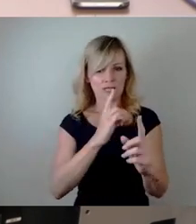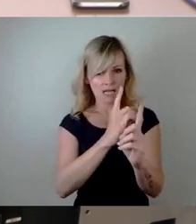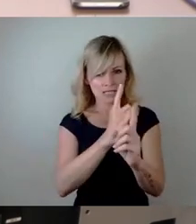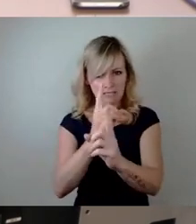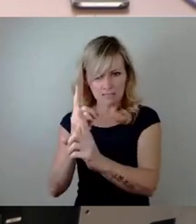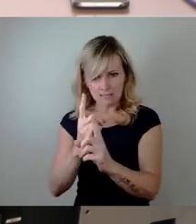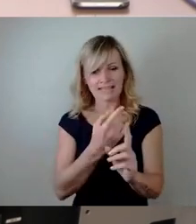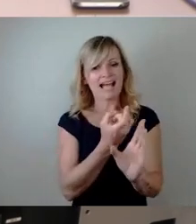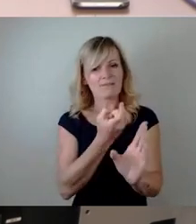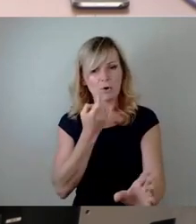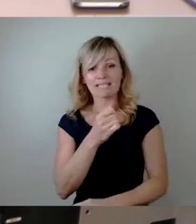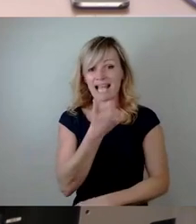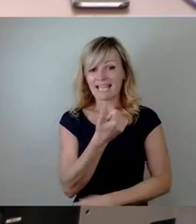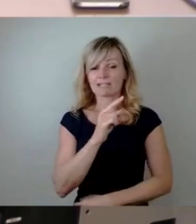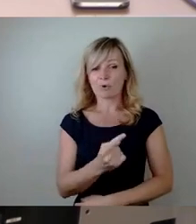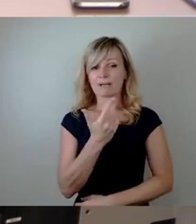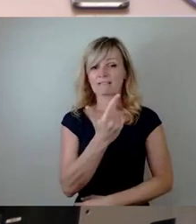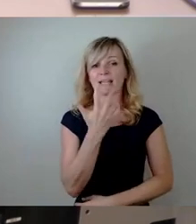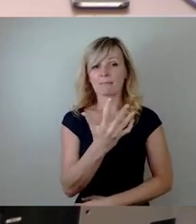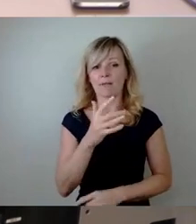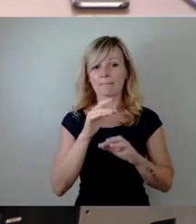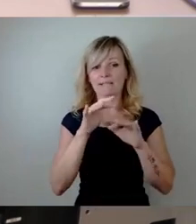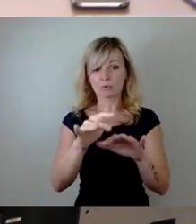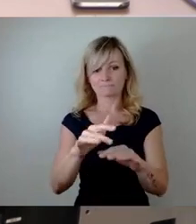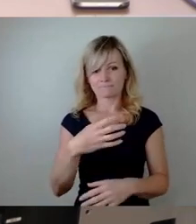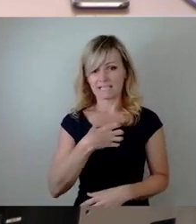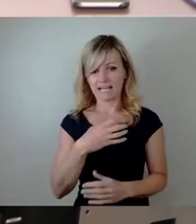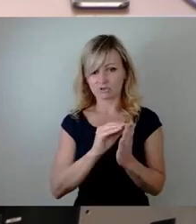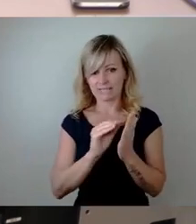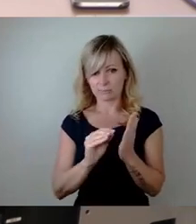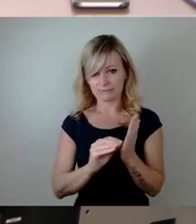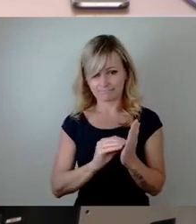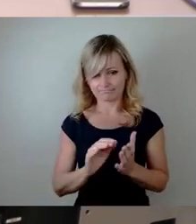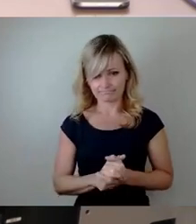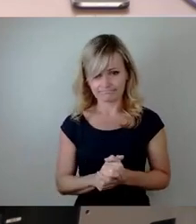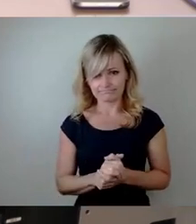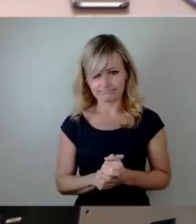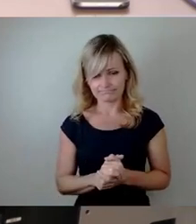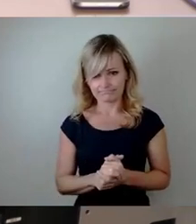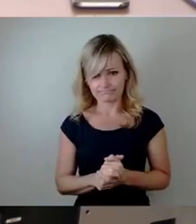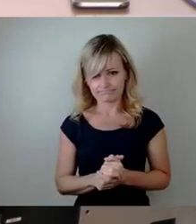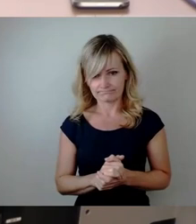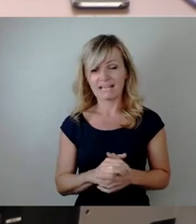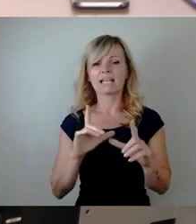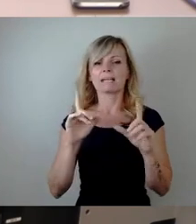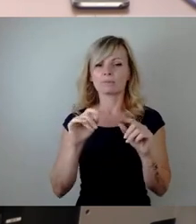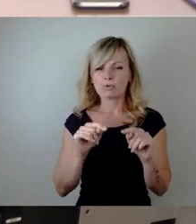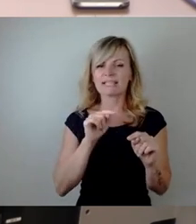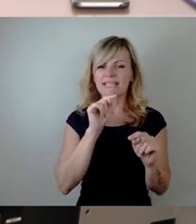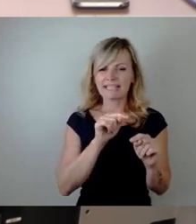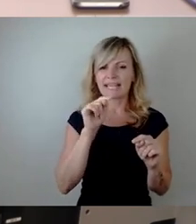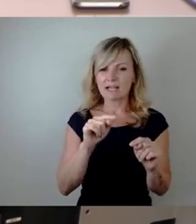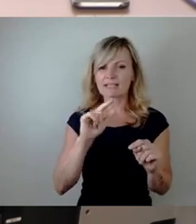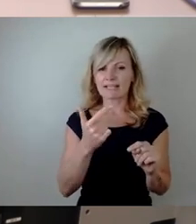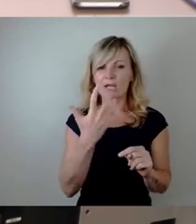rund 1,25 Millionen Krankschreibungen. Jeder Zweite also, der nach einer Covid-Spritze